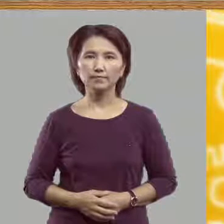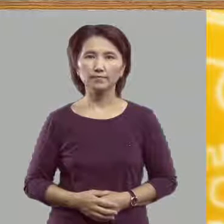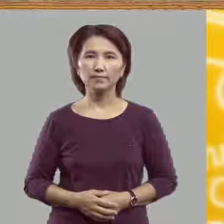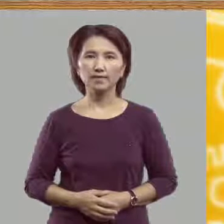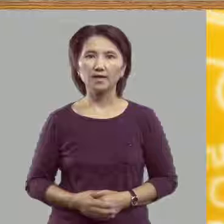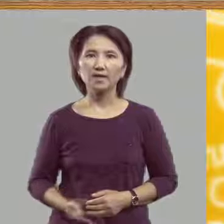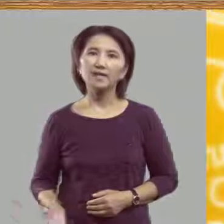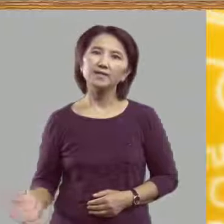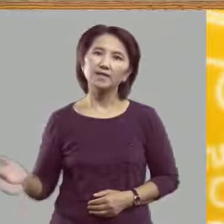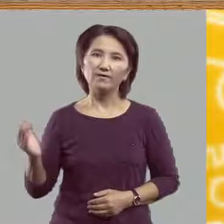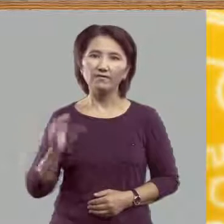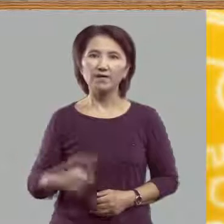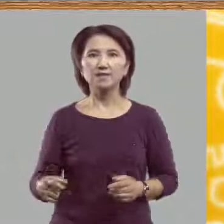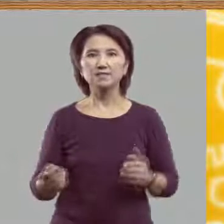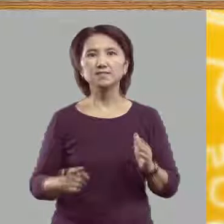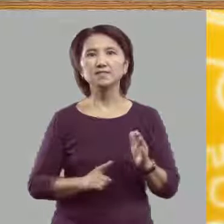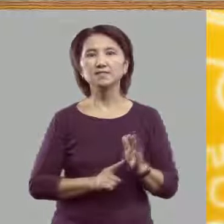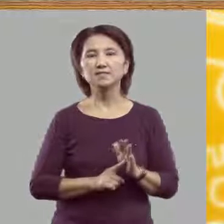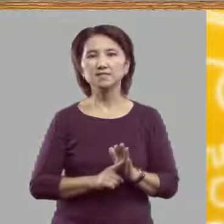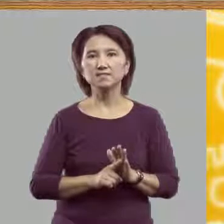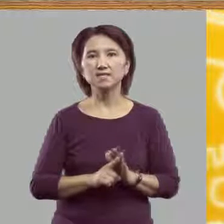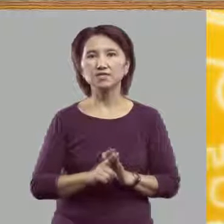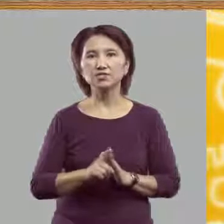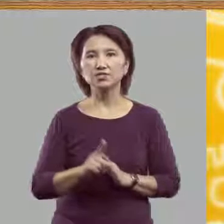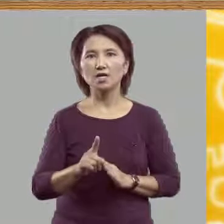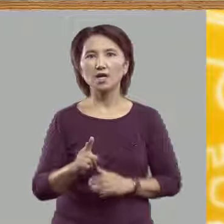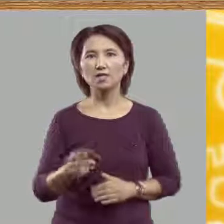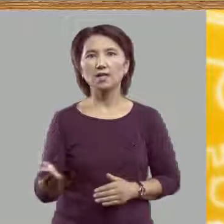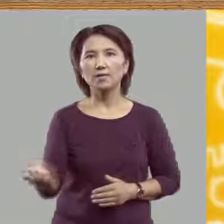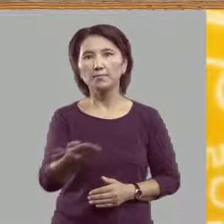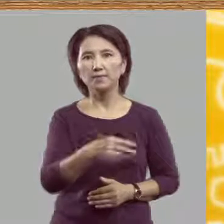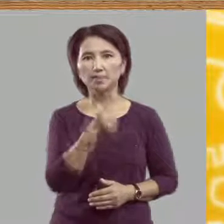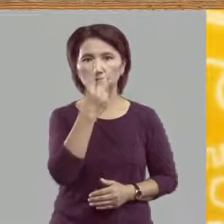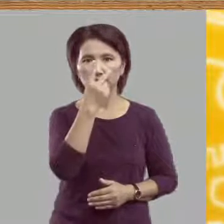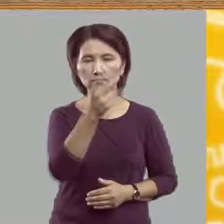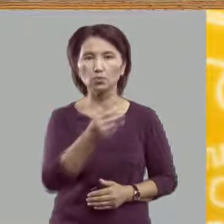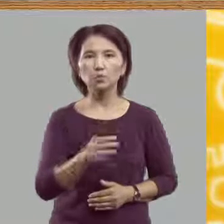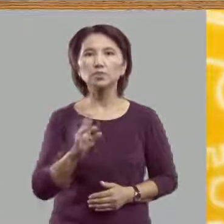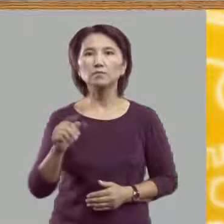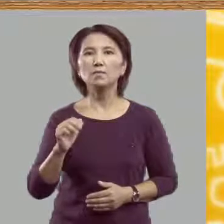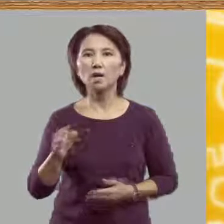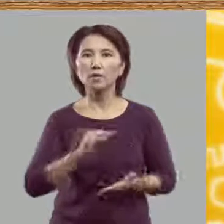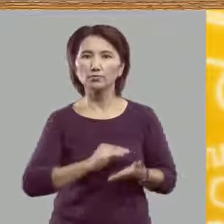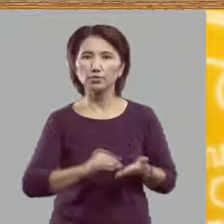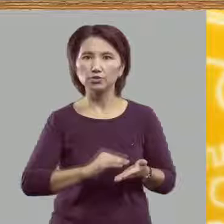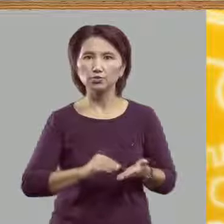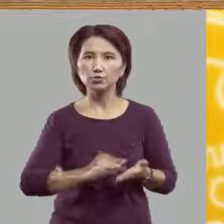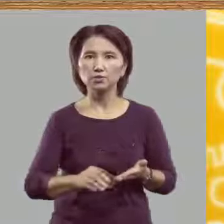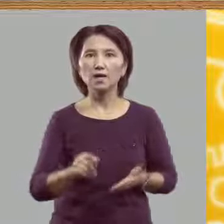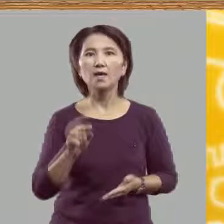Давайте сначала мы посмотрим, как пишутся эти буквы.